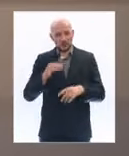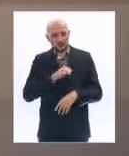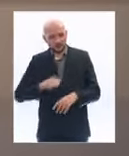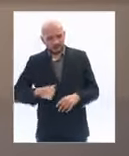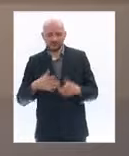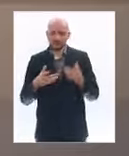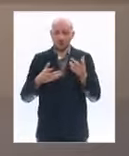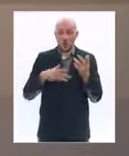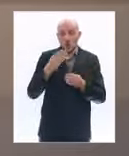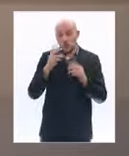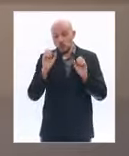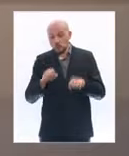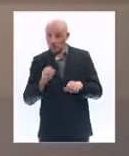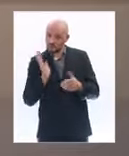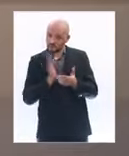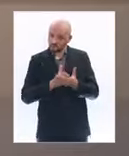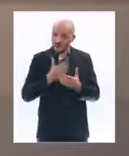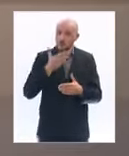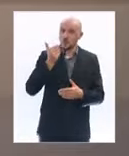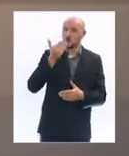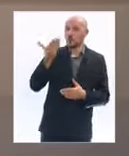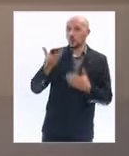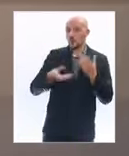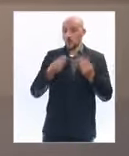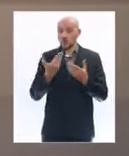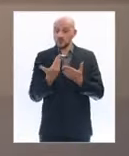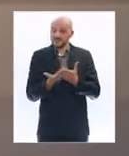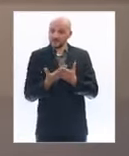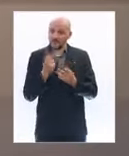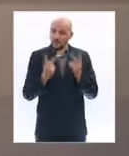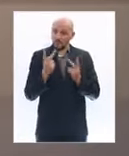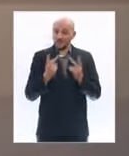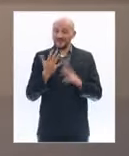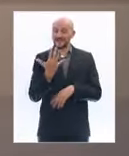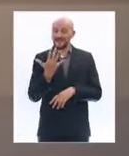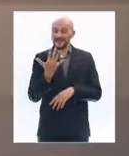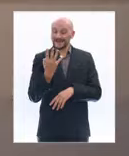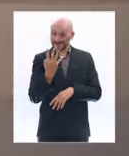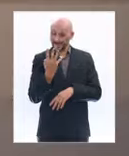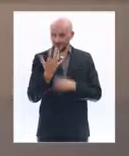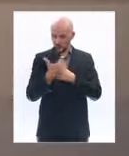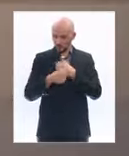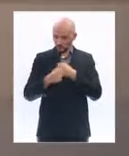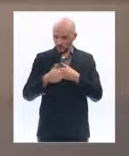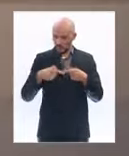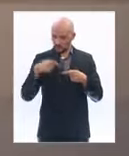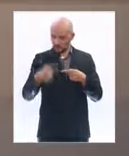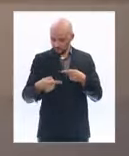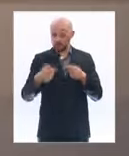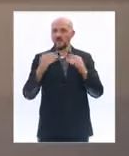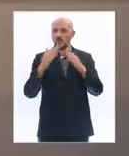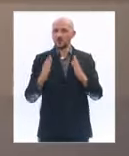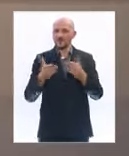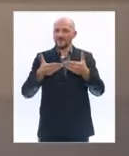vague et penser à un déconfinement à partir de quatre semaines ou est-ce une question finalement d'acceptabilité, de ne